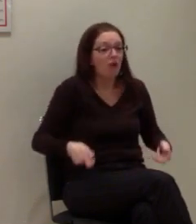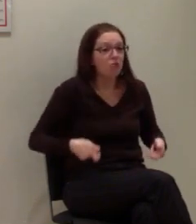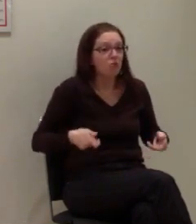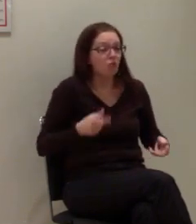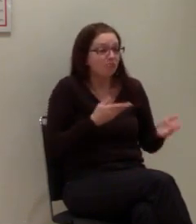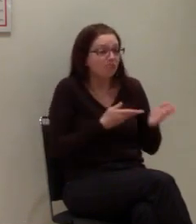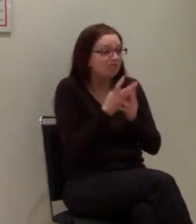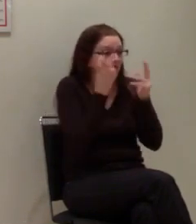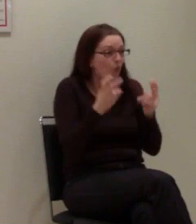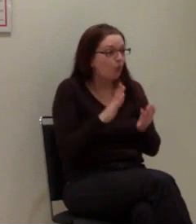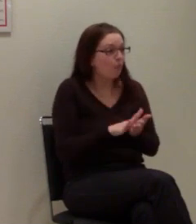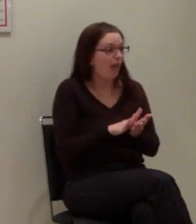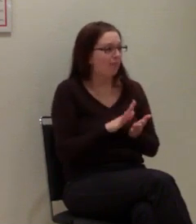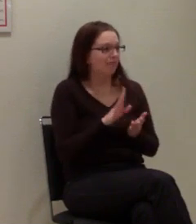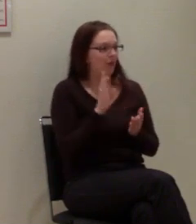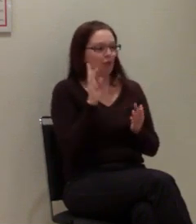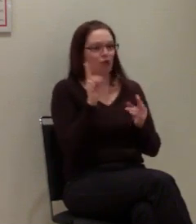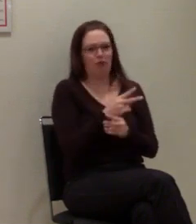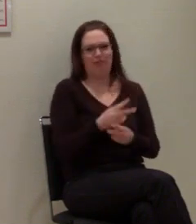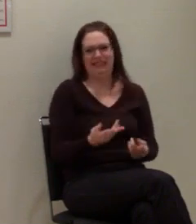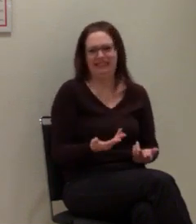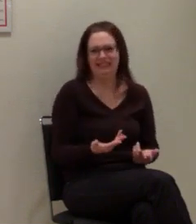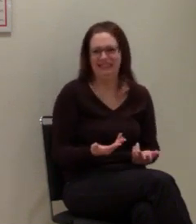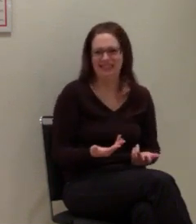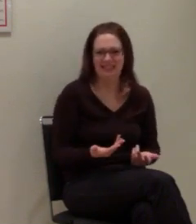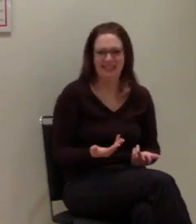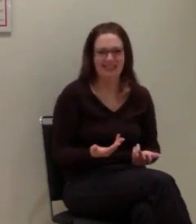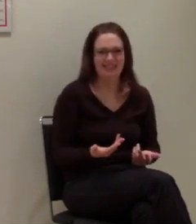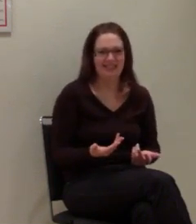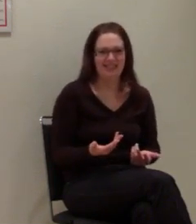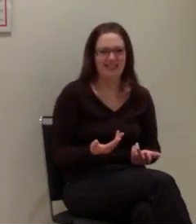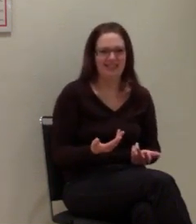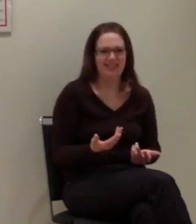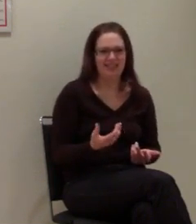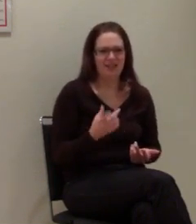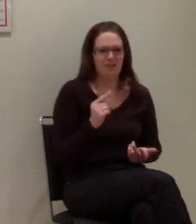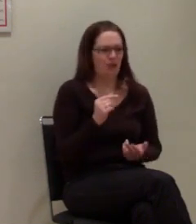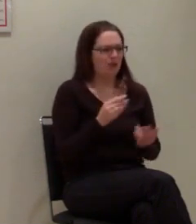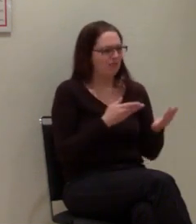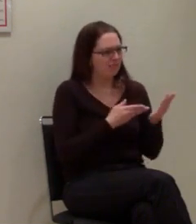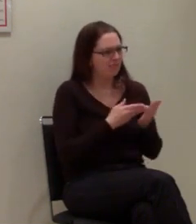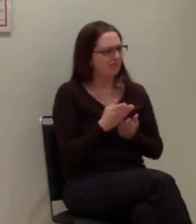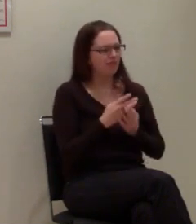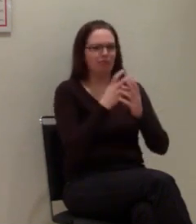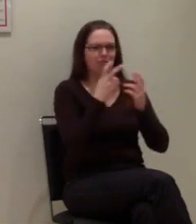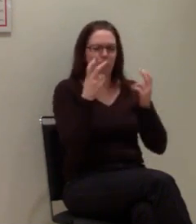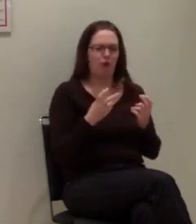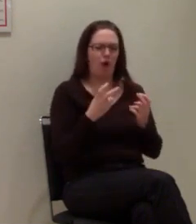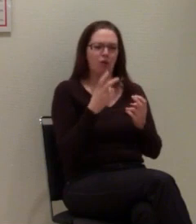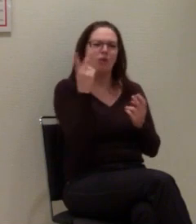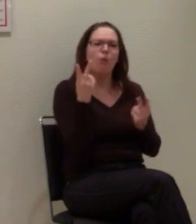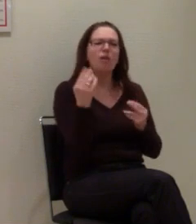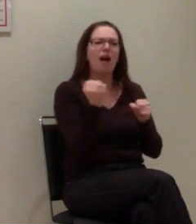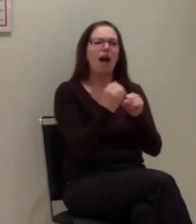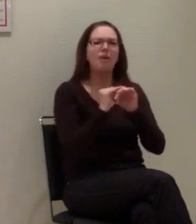und ihre Wohnung und ihre Arbeitsstelle nicht verlassen.